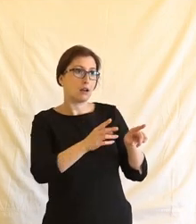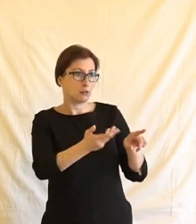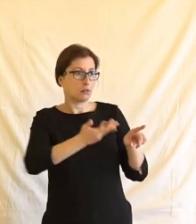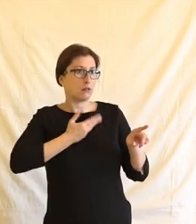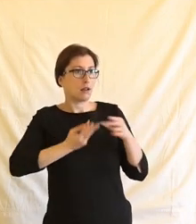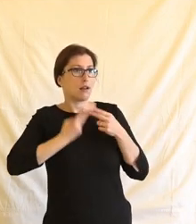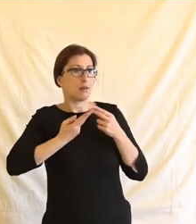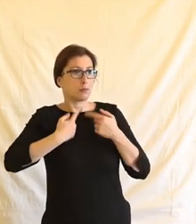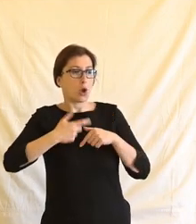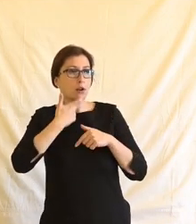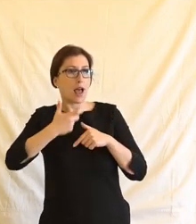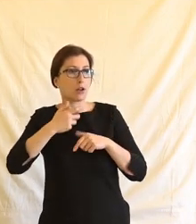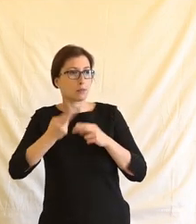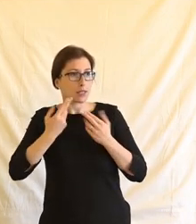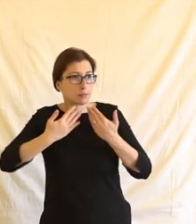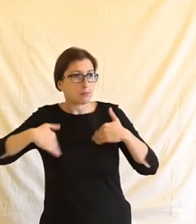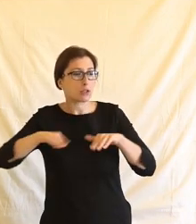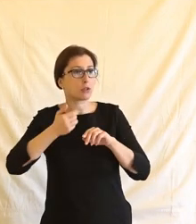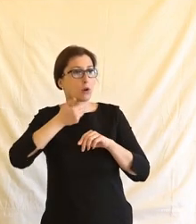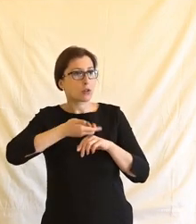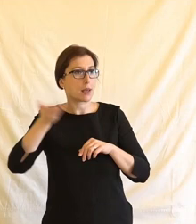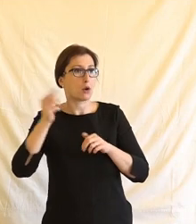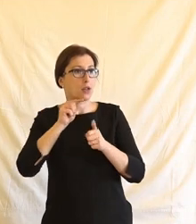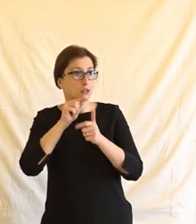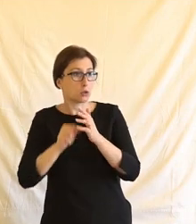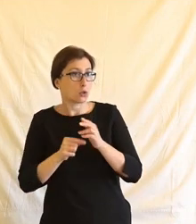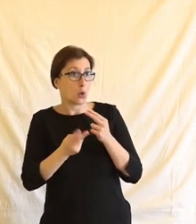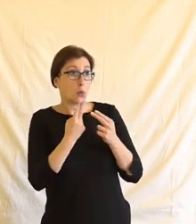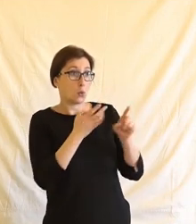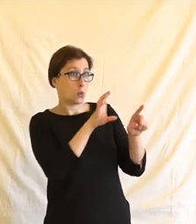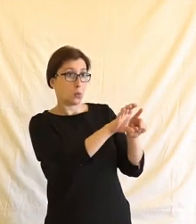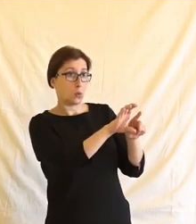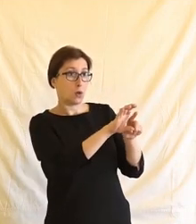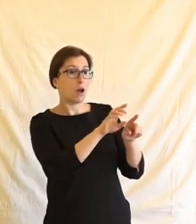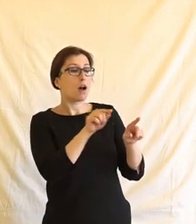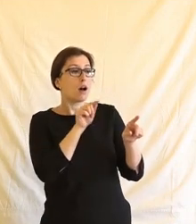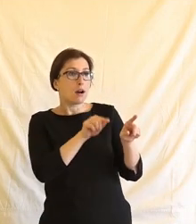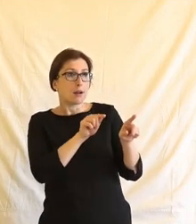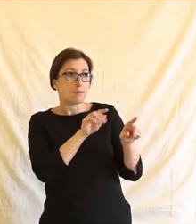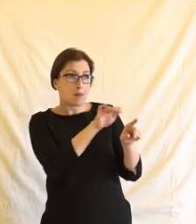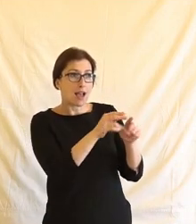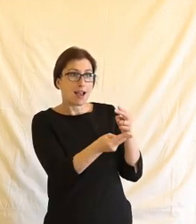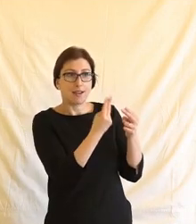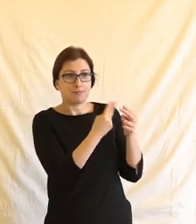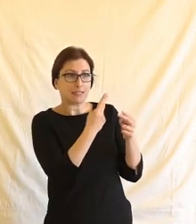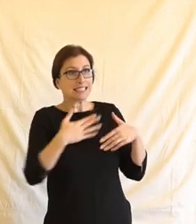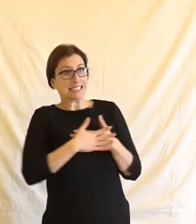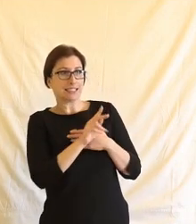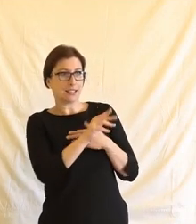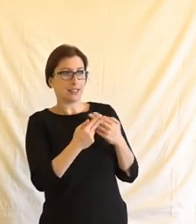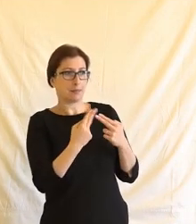bezpečnost, územní celistvost, demokratické zřízení a tak dále, přičem, že tam ani jeden z těch pojmů není vysvětlen, co to znamená,